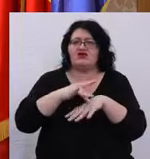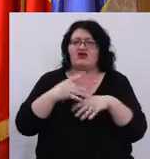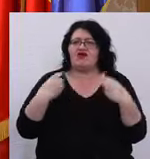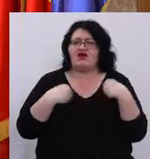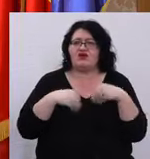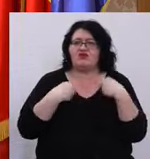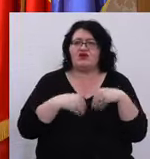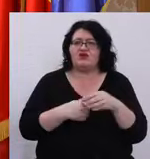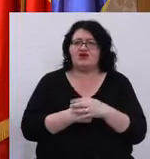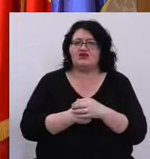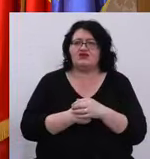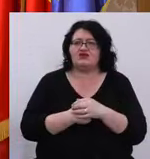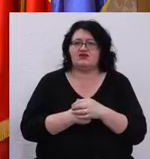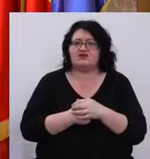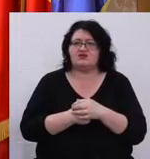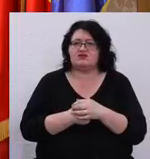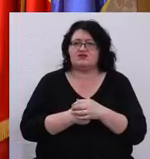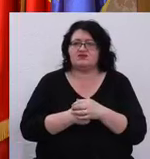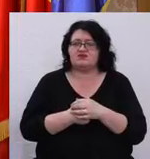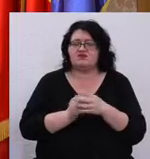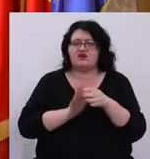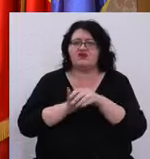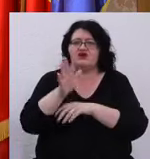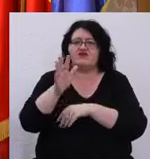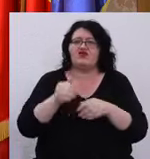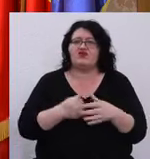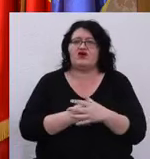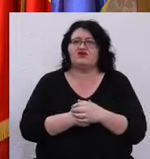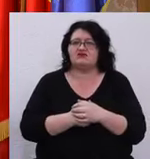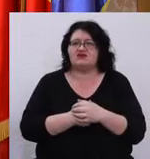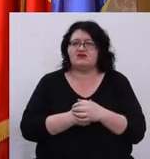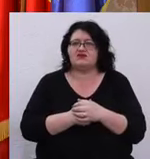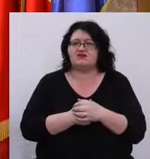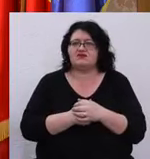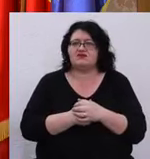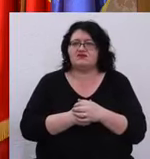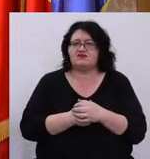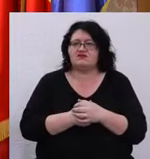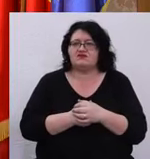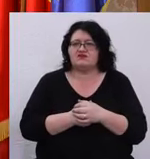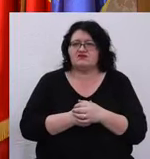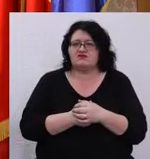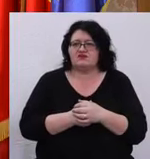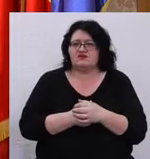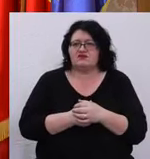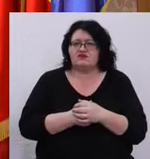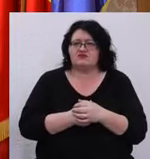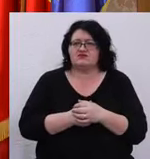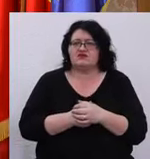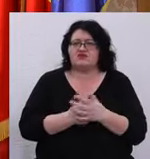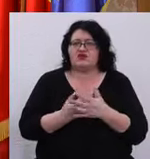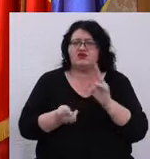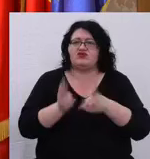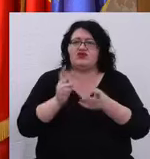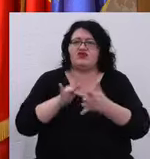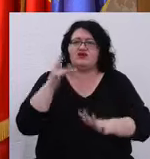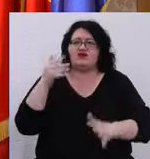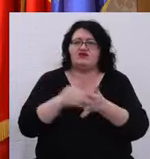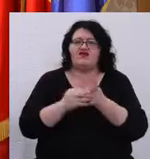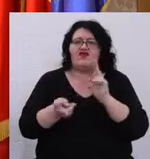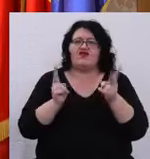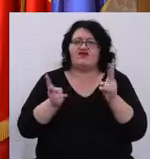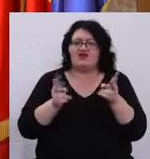de înaltă performanță. Majoritatea sunt dedicate clinicilor de terapie intensivă. Cumpărăm